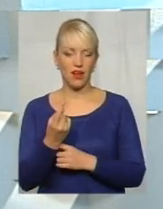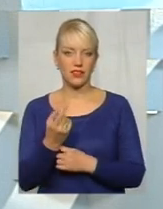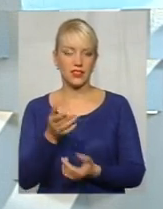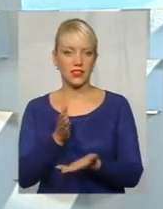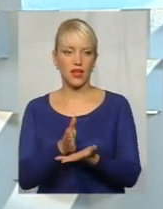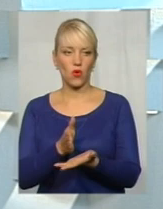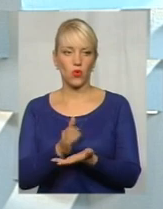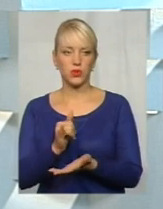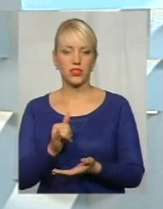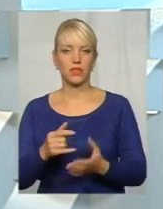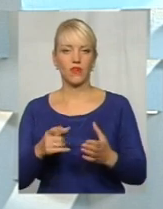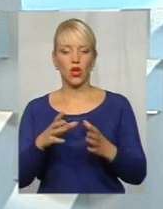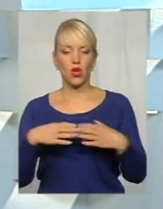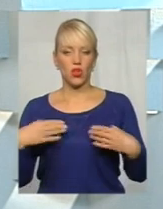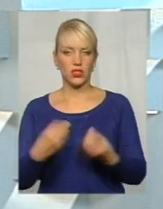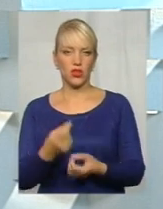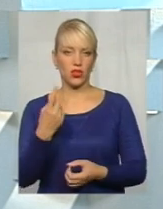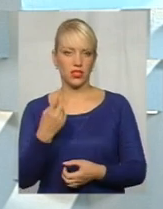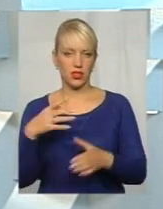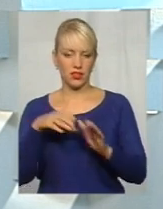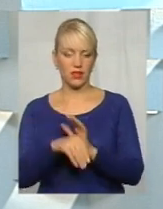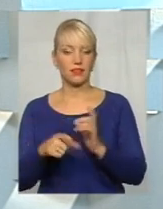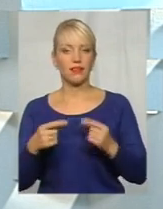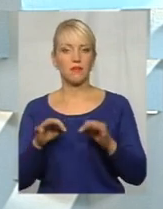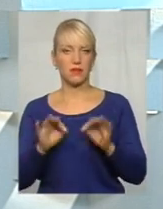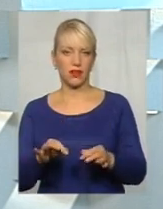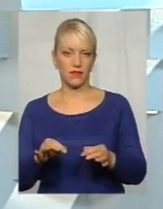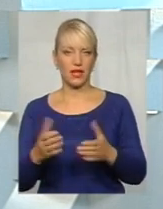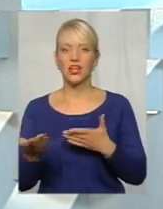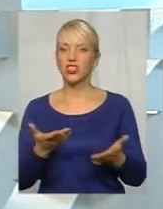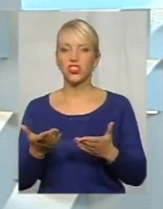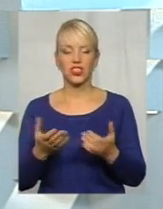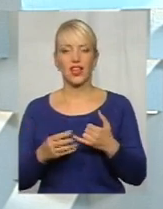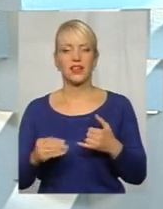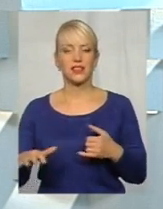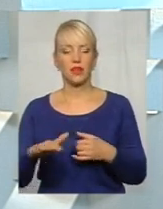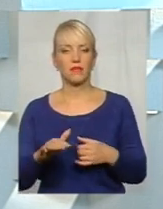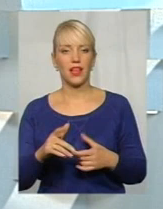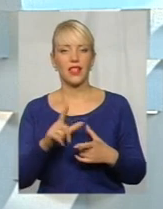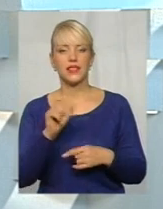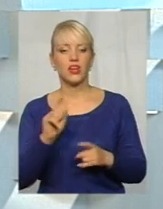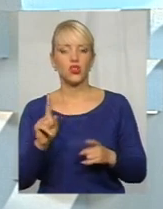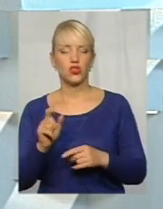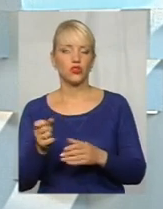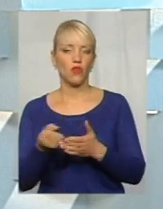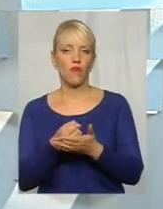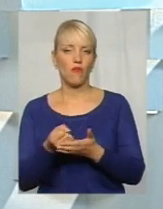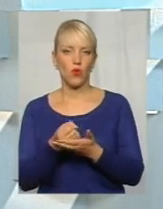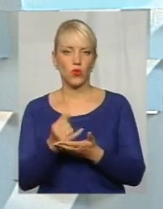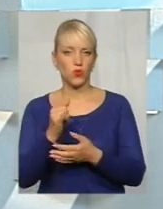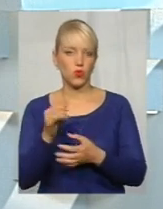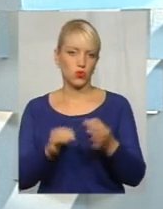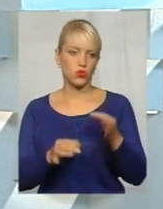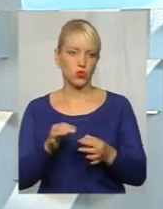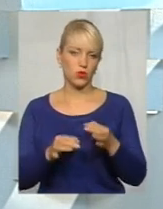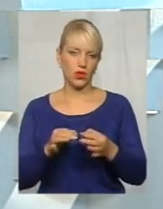знаходиться в родині однієї сім'ї. То де правда, чия земля і за що воюють у судах на сьогоднішній